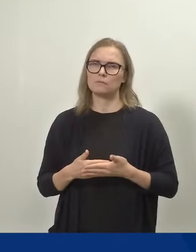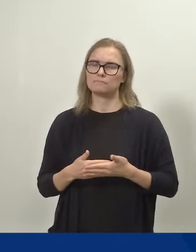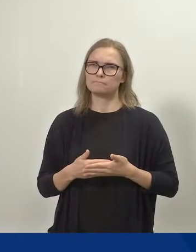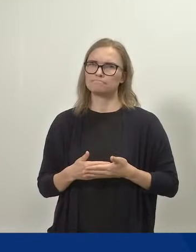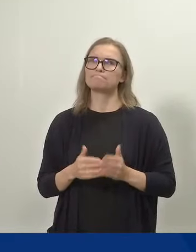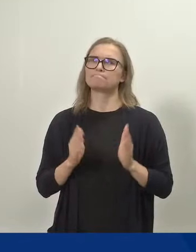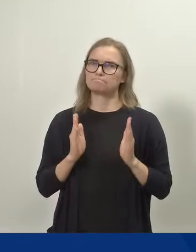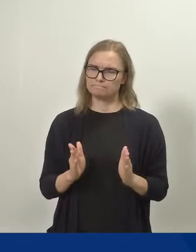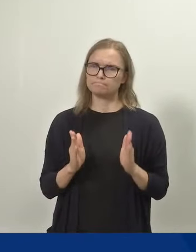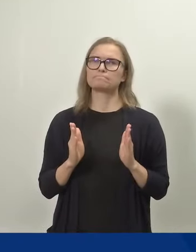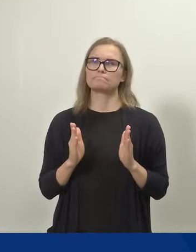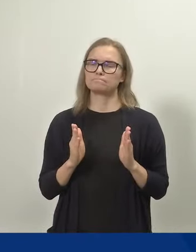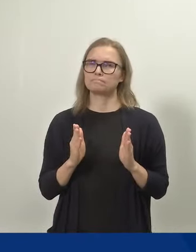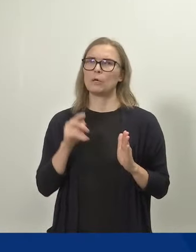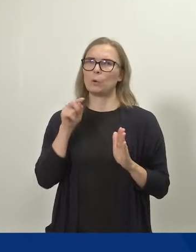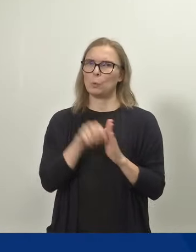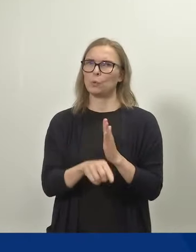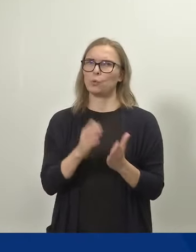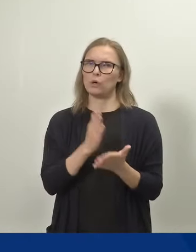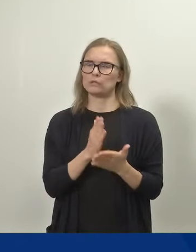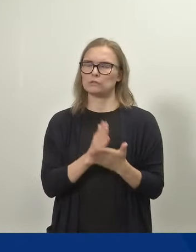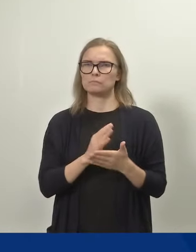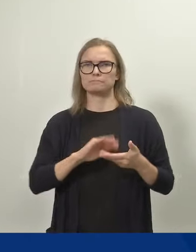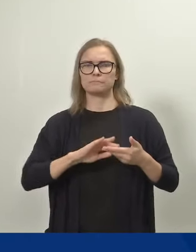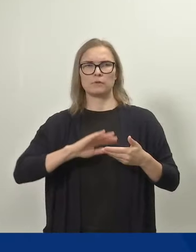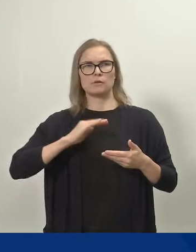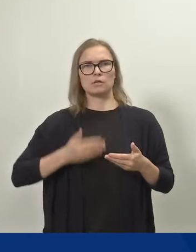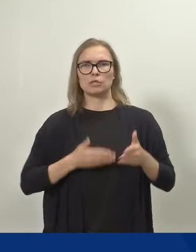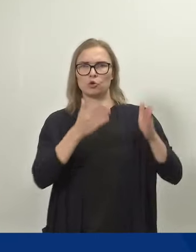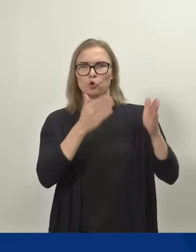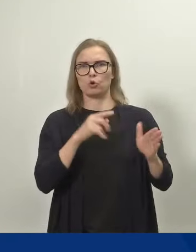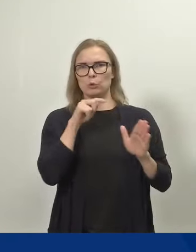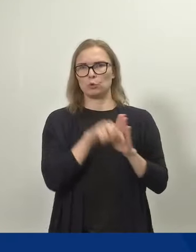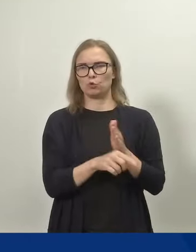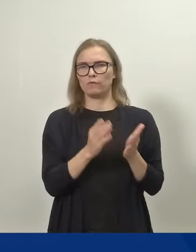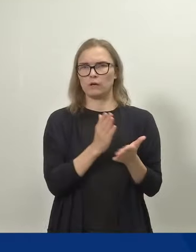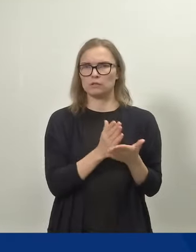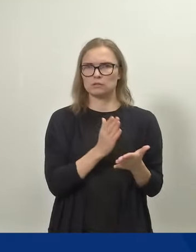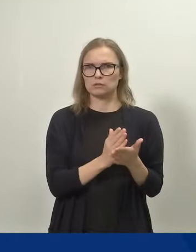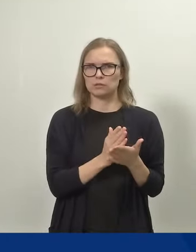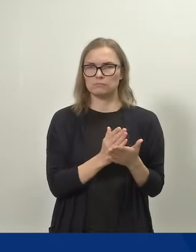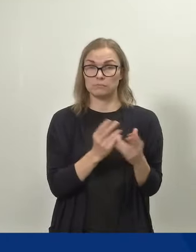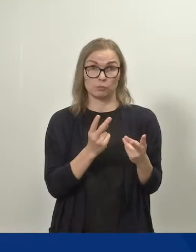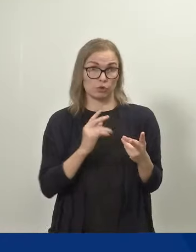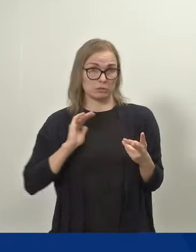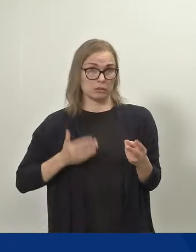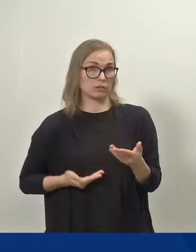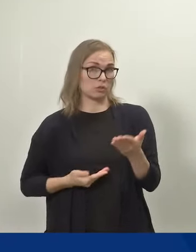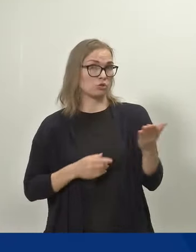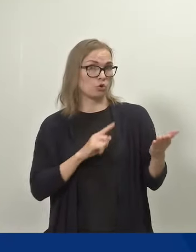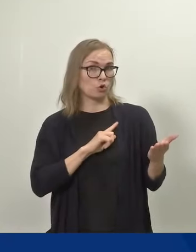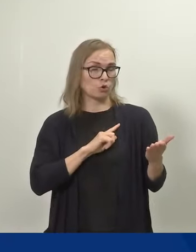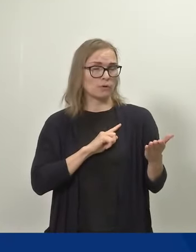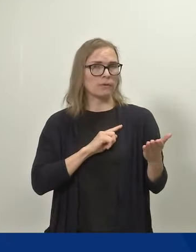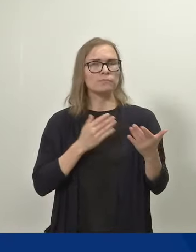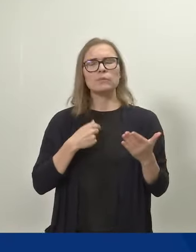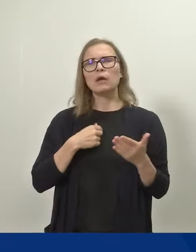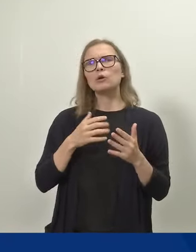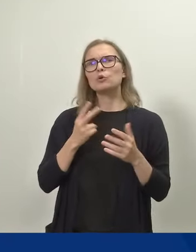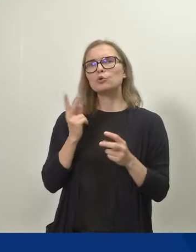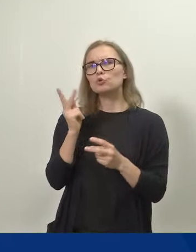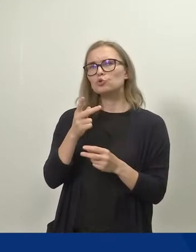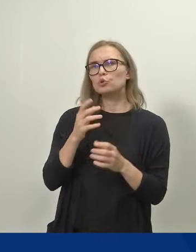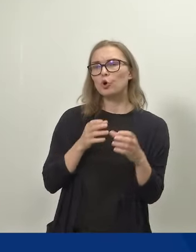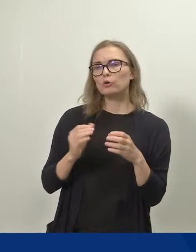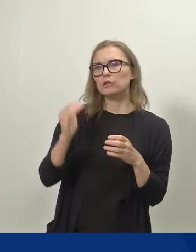ehdottomasti niin kuuluu naisen rooliin. Niin kysyisin vielä konkreettisemmin, että onko teillä